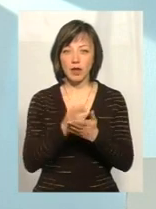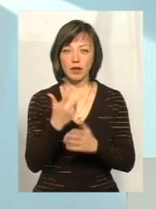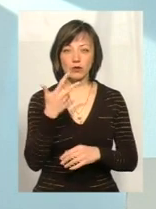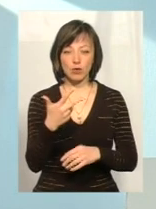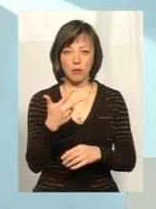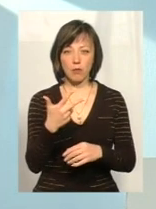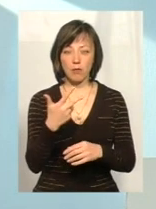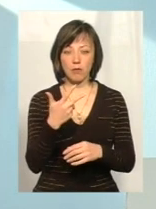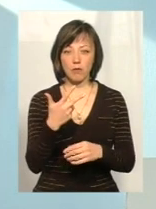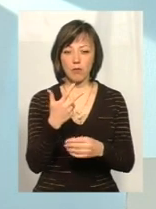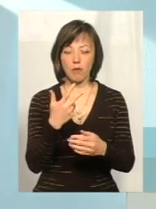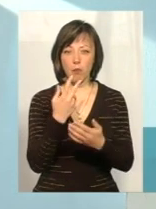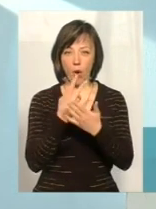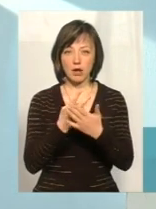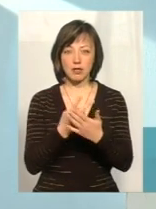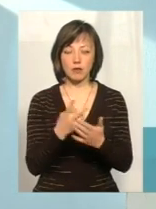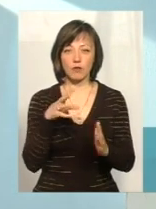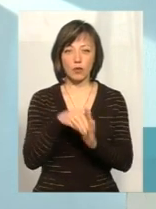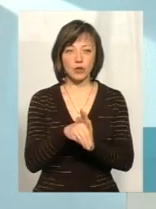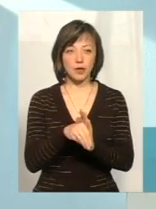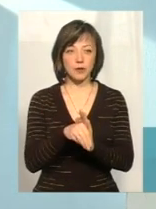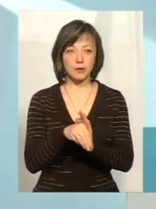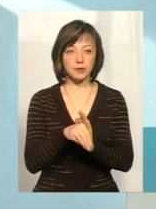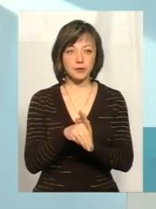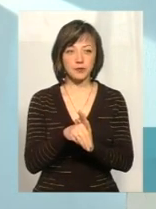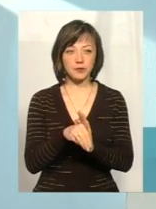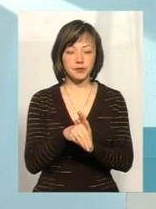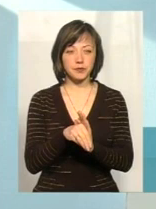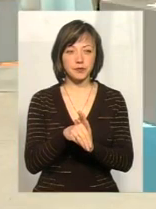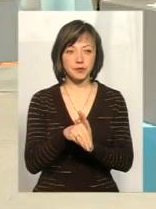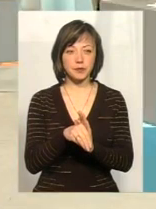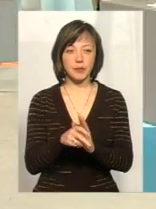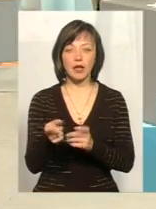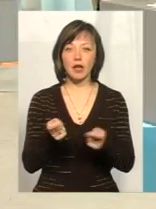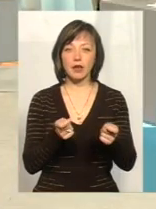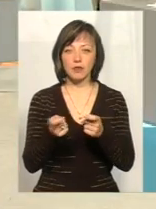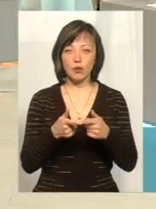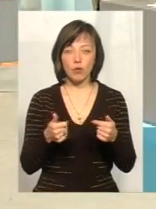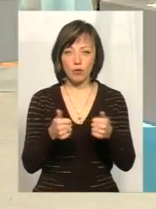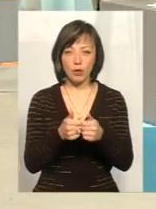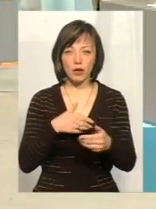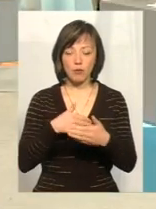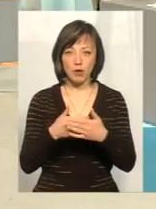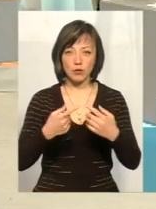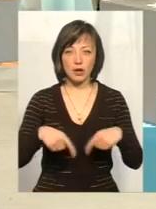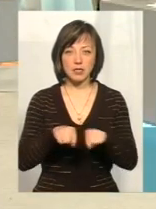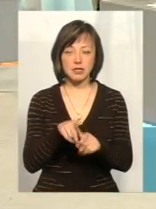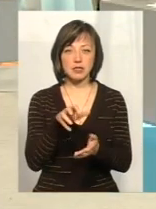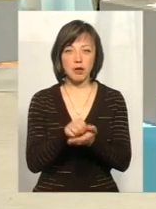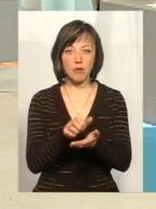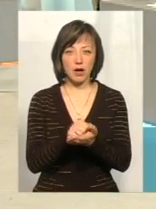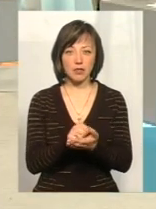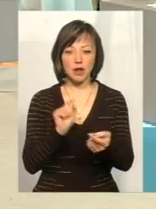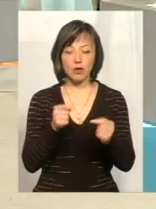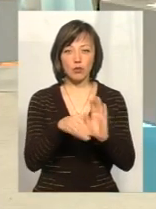показникам. Там і входить в керівні органи громадської організації, яка займається